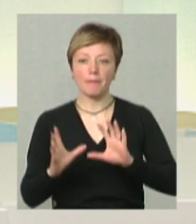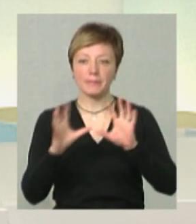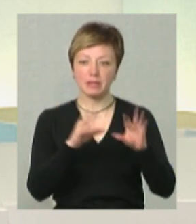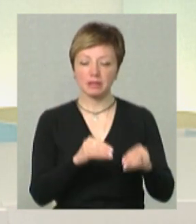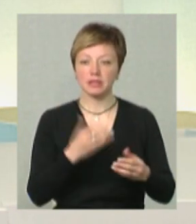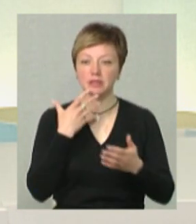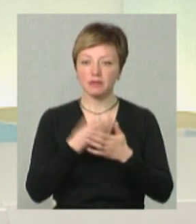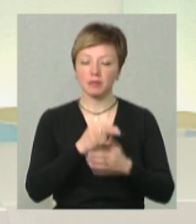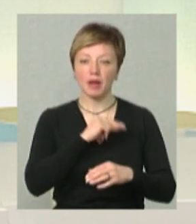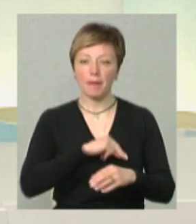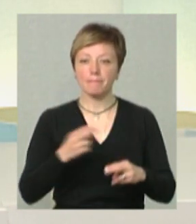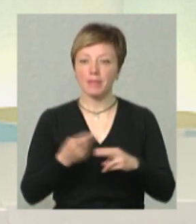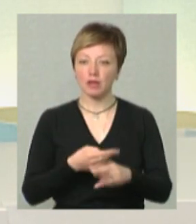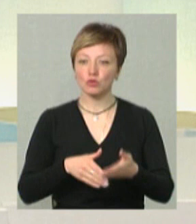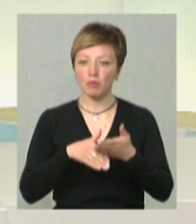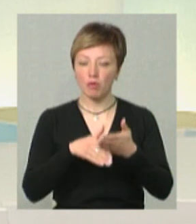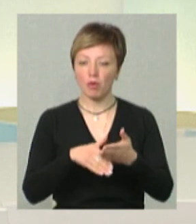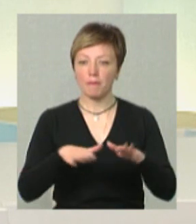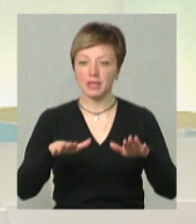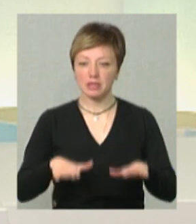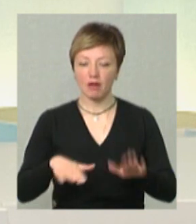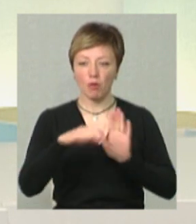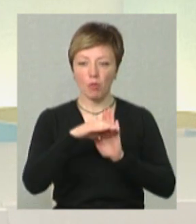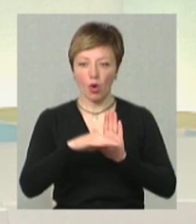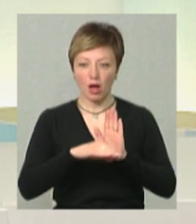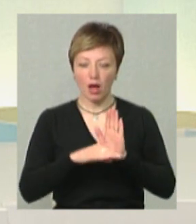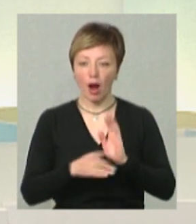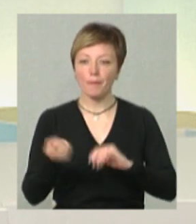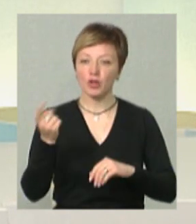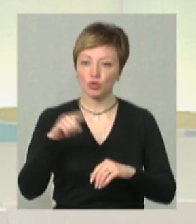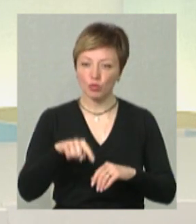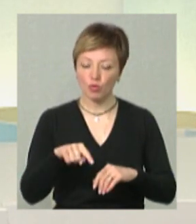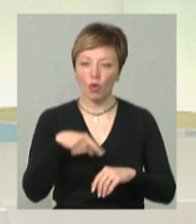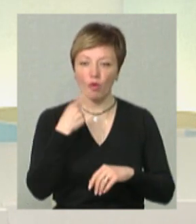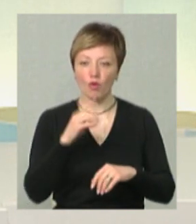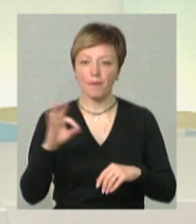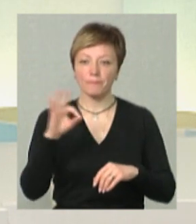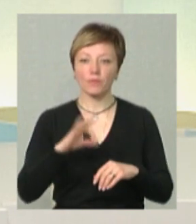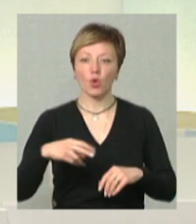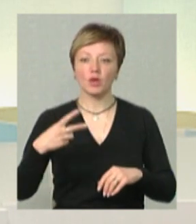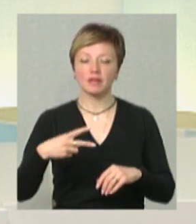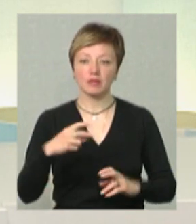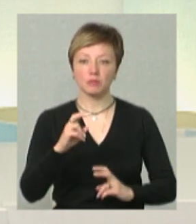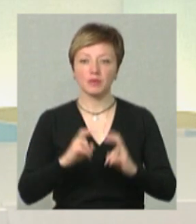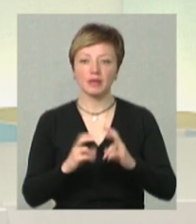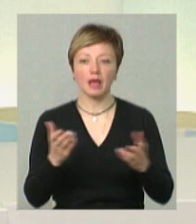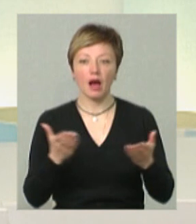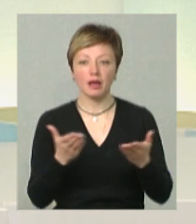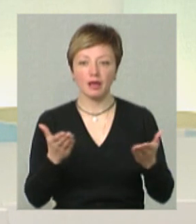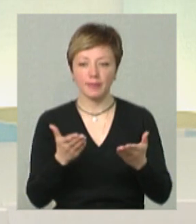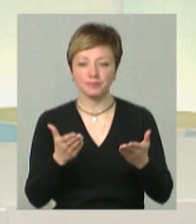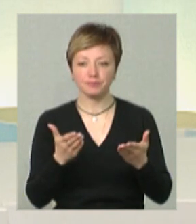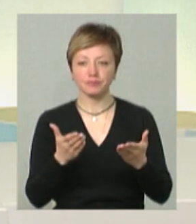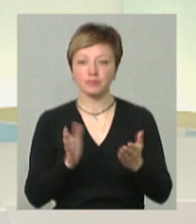персонал без допомоги державних і місцевих програм. Тому, говорячи про 20 підприємств, говоримо про ті підприємства, які